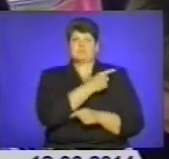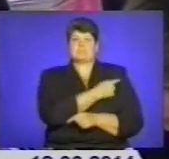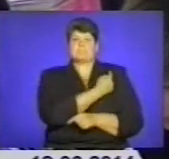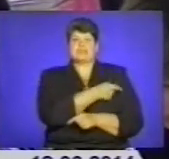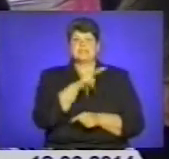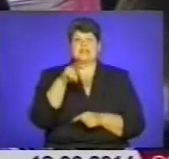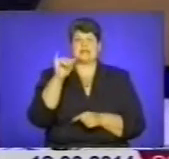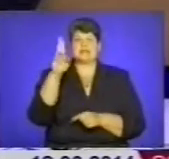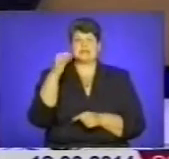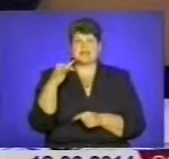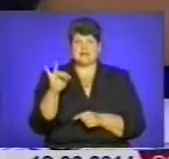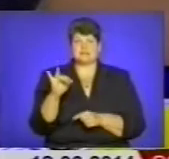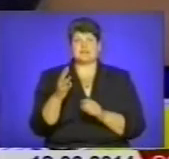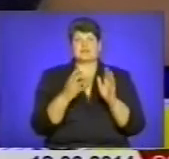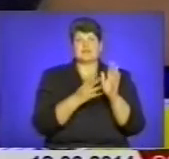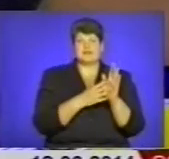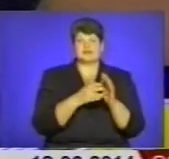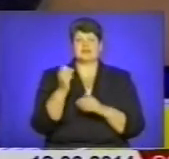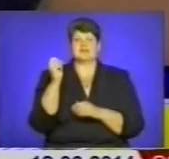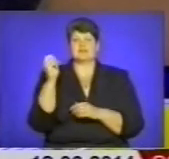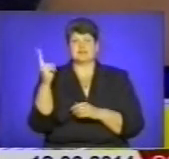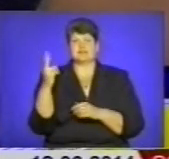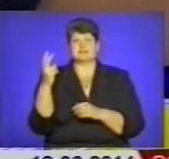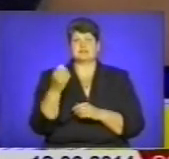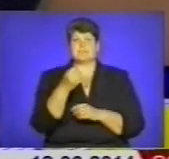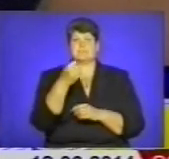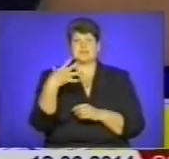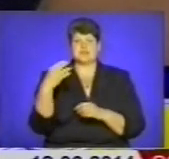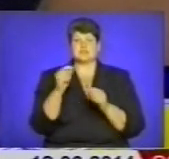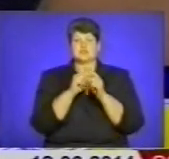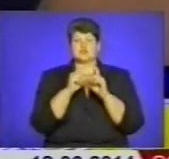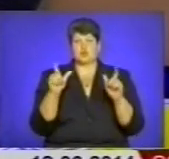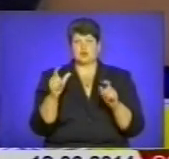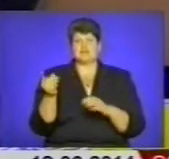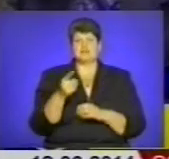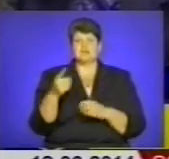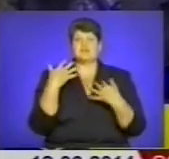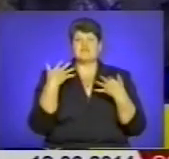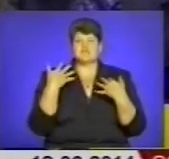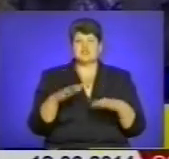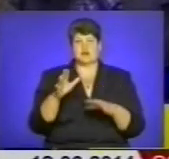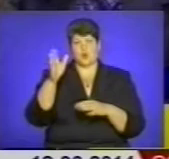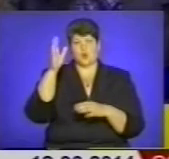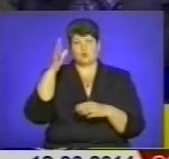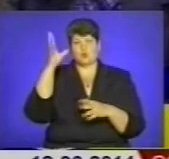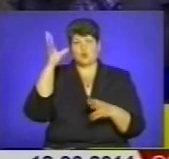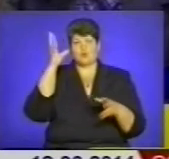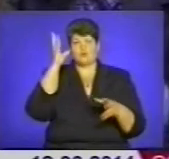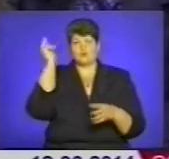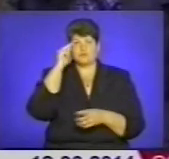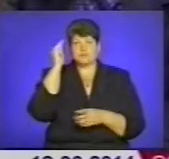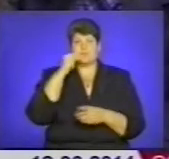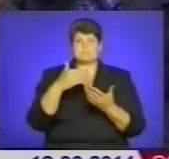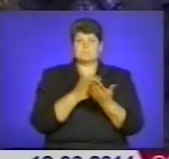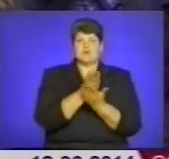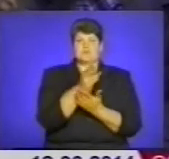ліцей або відповідно 9, 12 та 15 школи Тернополя, які вже освоїли профільне навчання. На